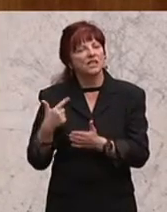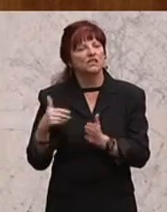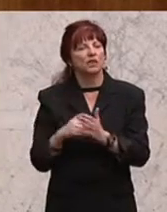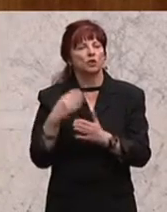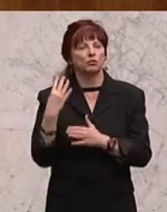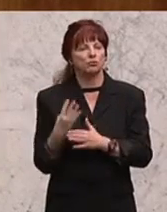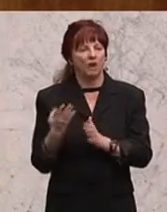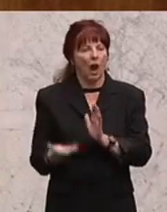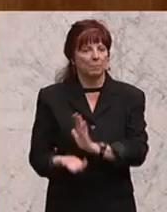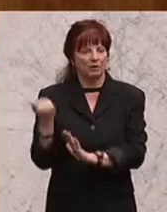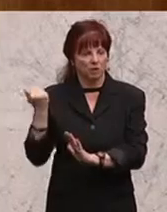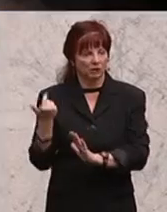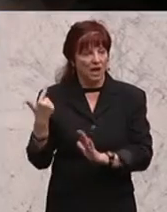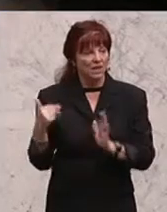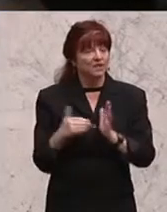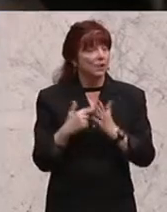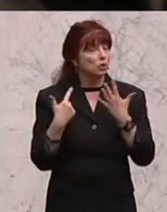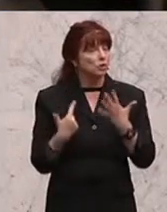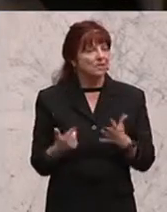2007 ja nicht mehr erteilt werden.